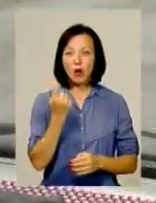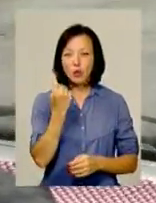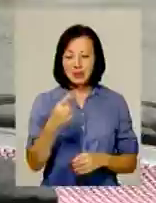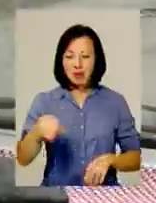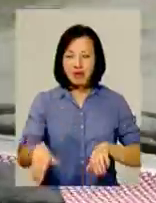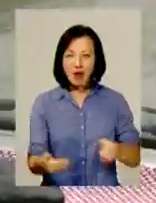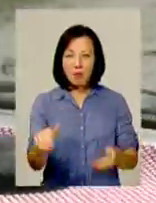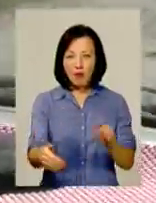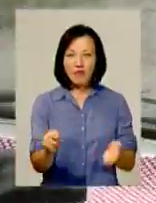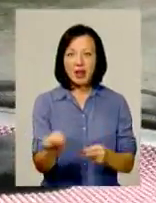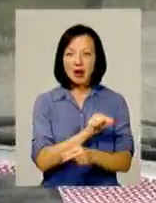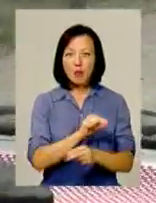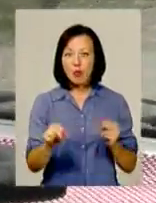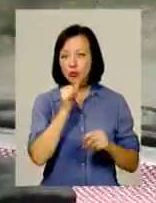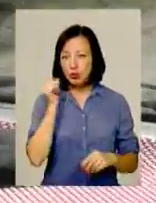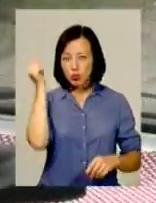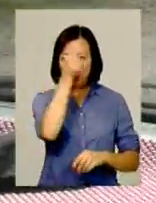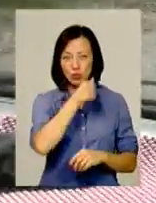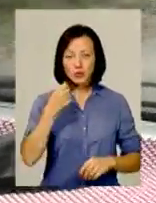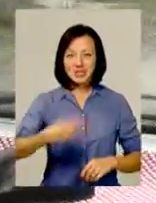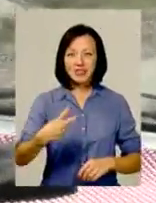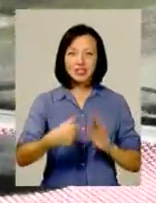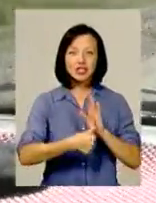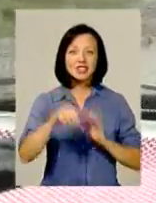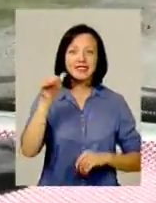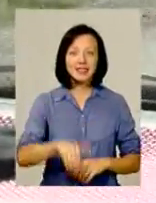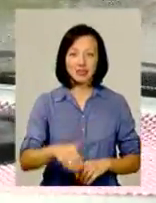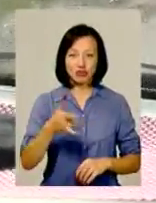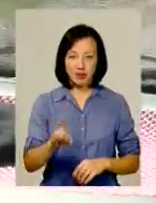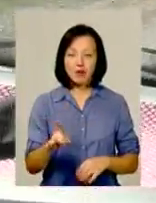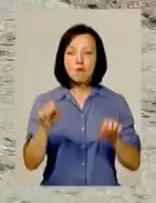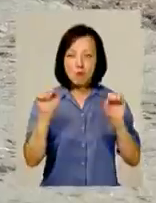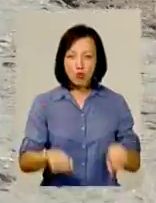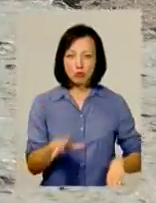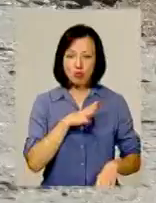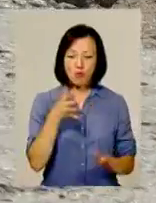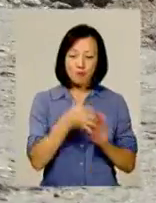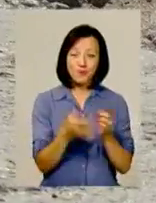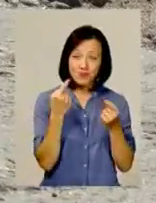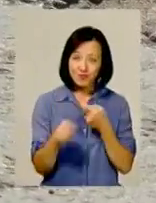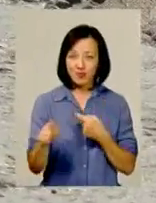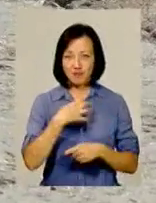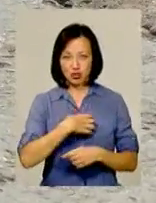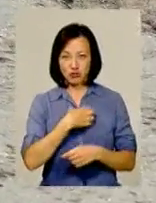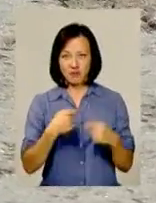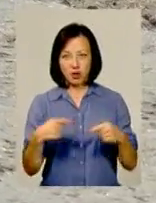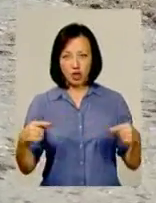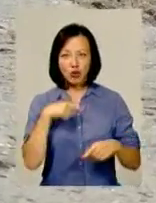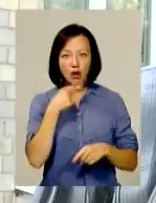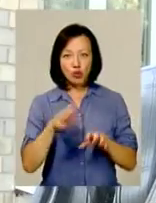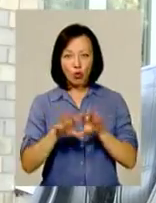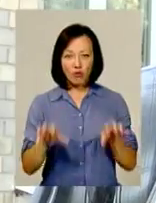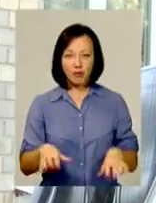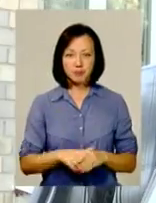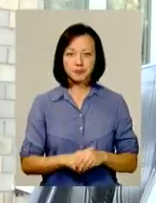ямковий ремонт в минулому році коштував сільському бюджету 26 тисяч гривень, який можна було б використати і на інші важливі речі, каже голова.